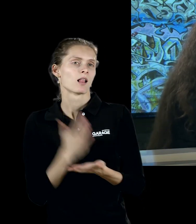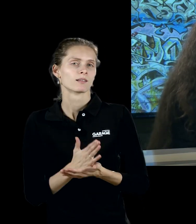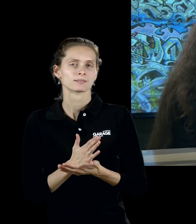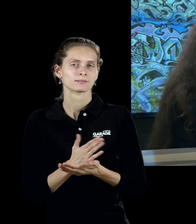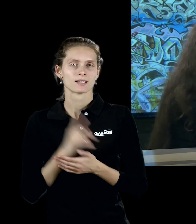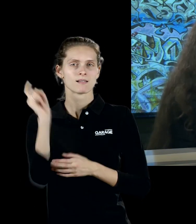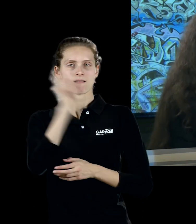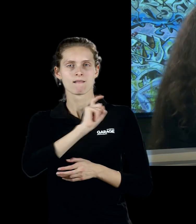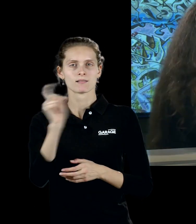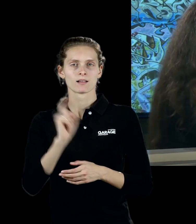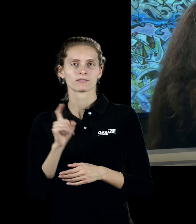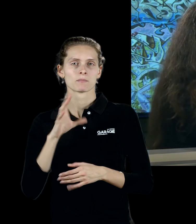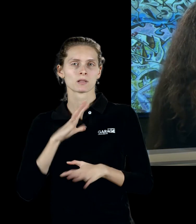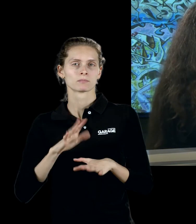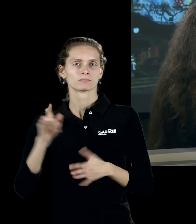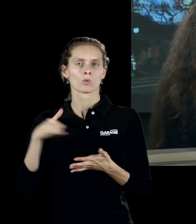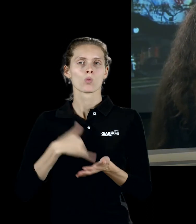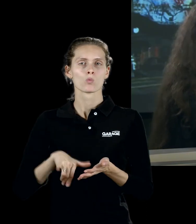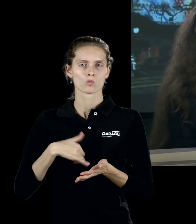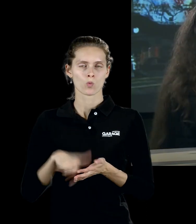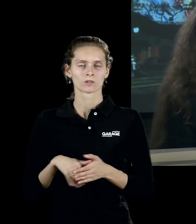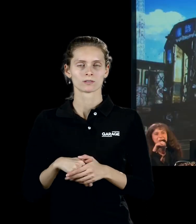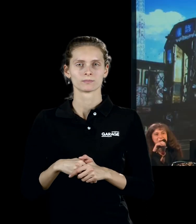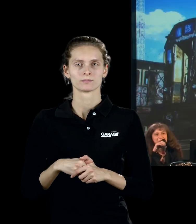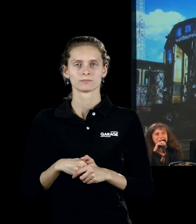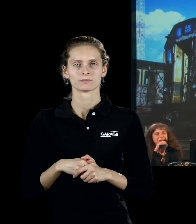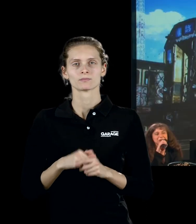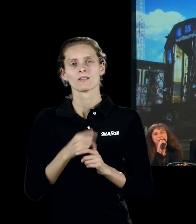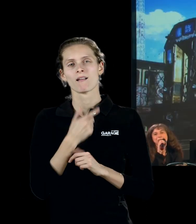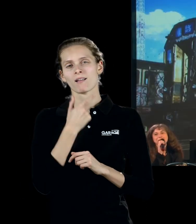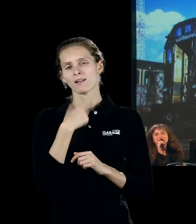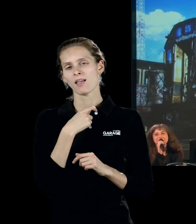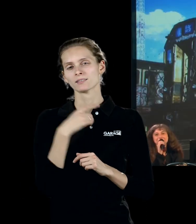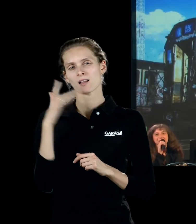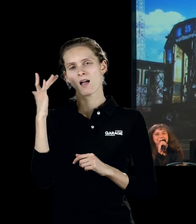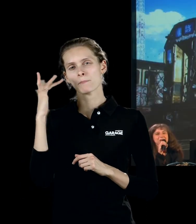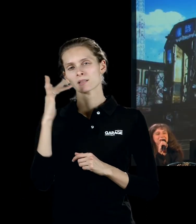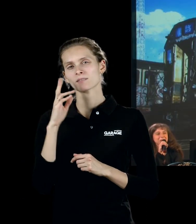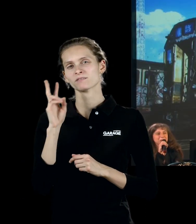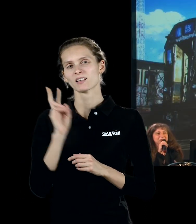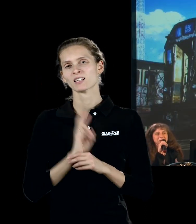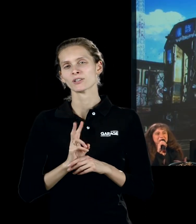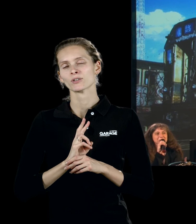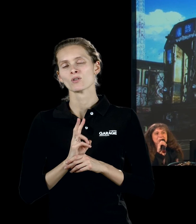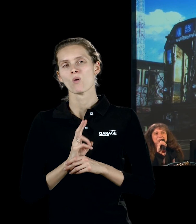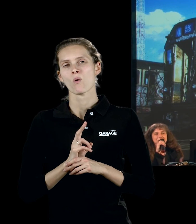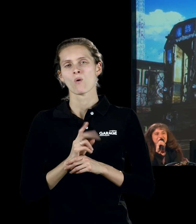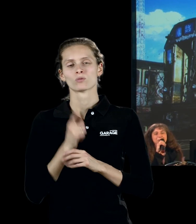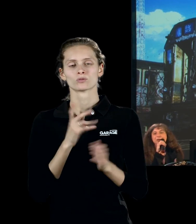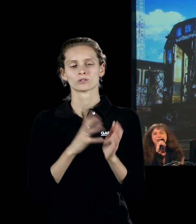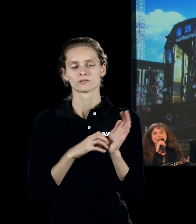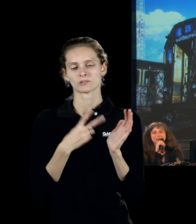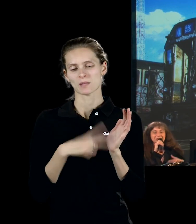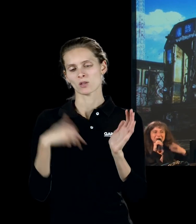времени был, наверное, Нью-Йорк. Я думаю, что все вы видели такие классику американского кино 70-х годов, и помните вот этот город,